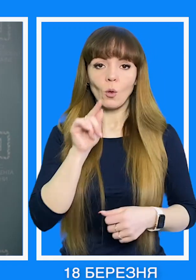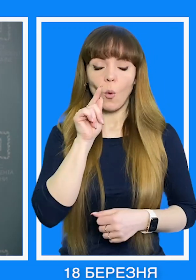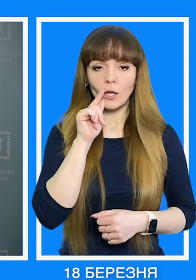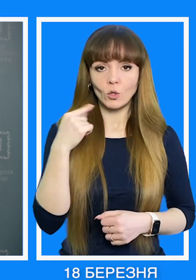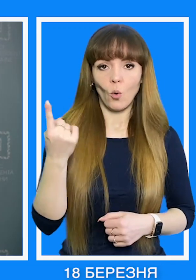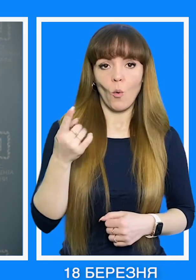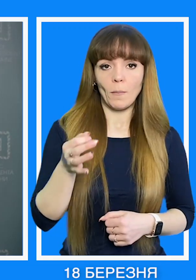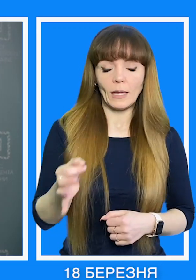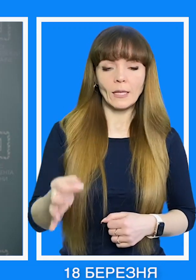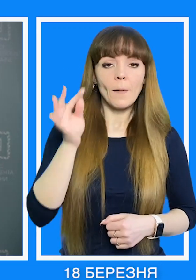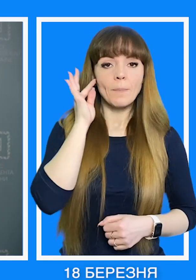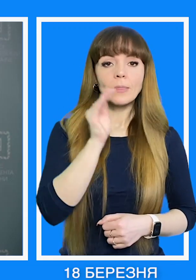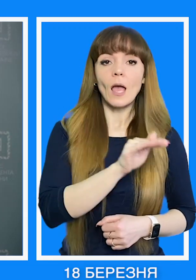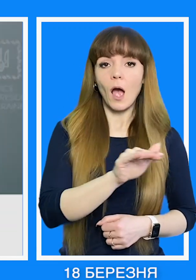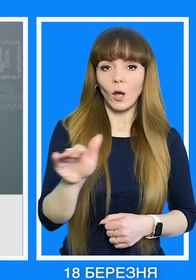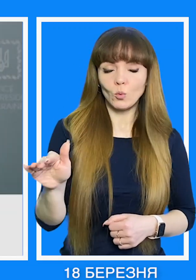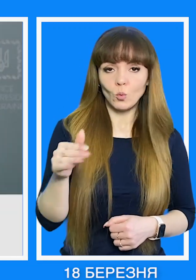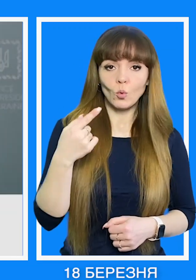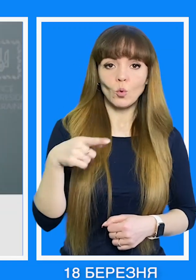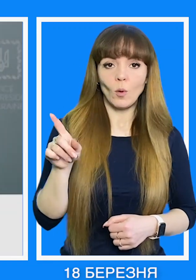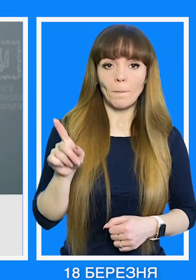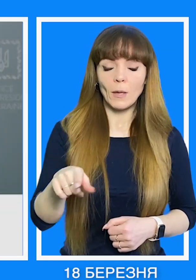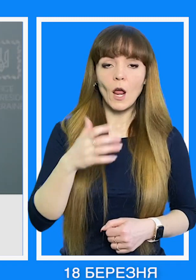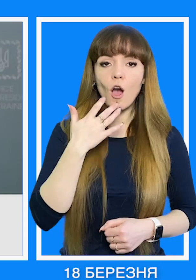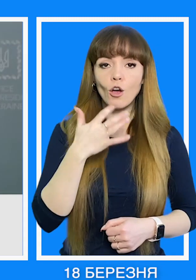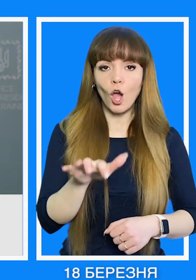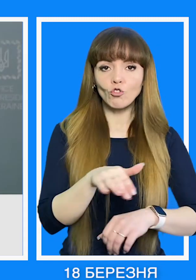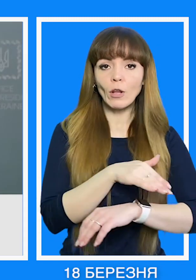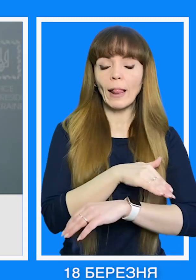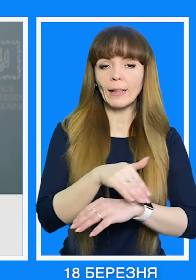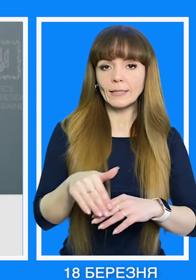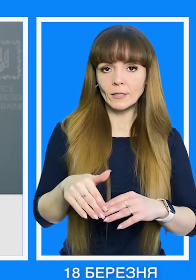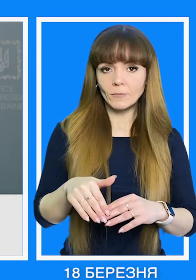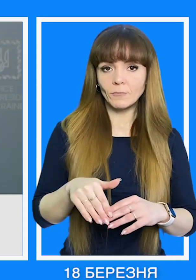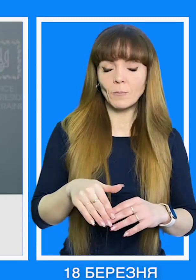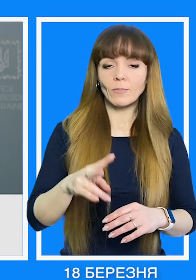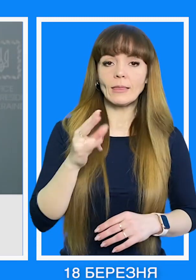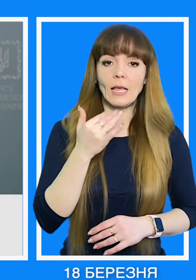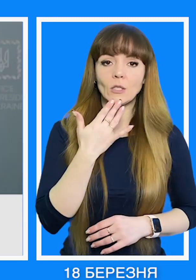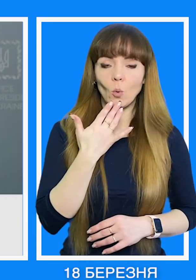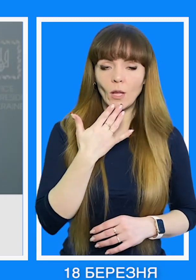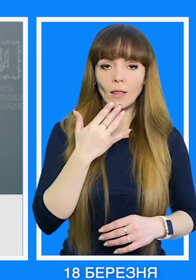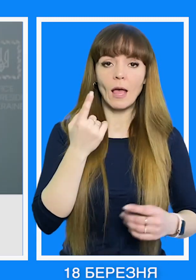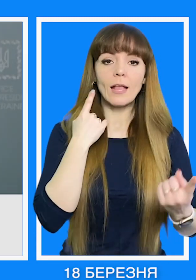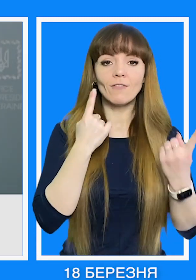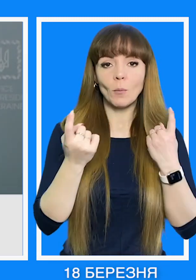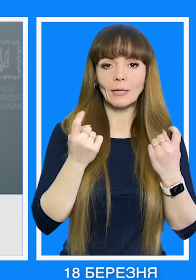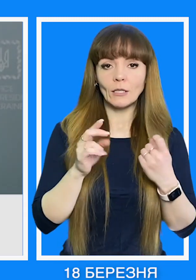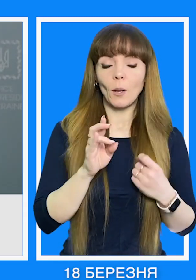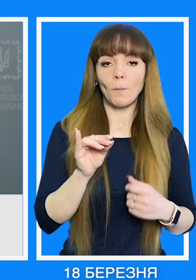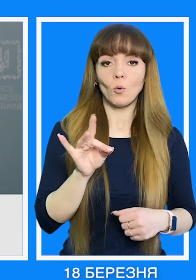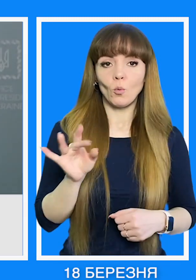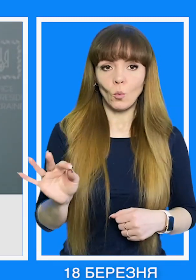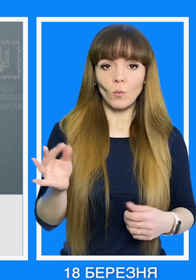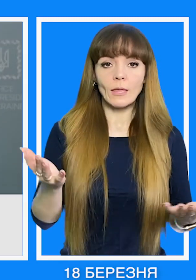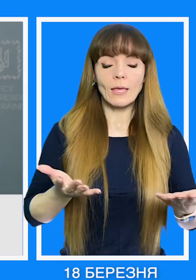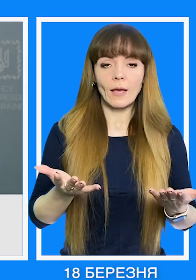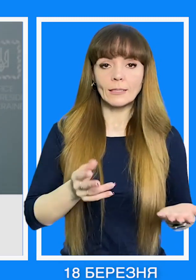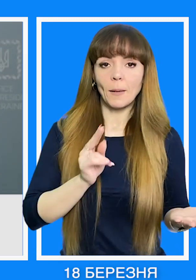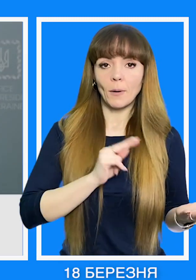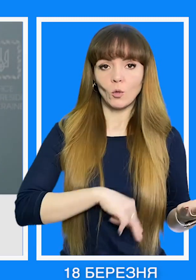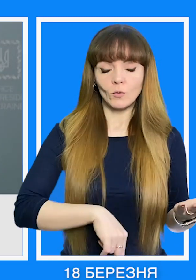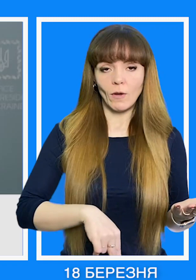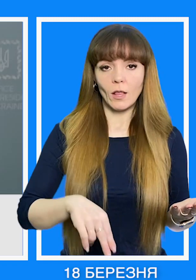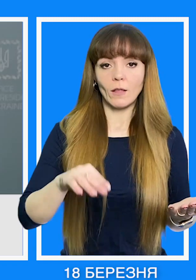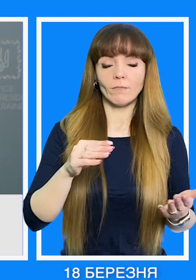Луганської областей. Нагадую номер гарячої лінії Національного інформаційного бюро,